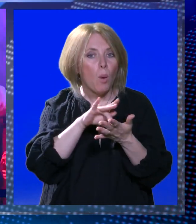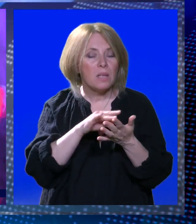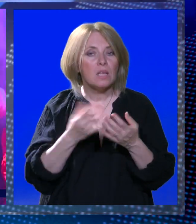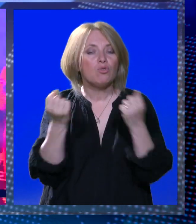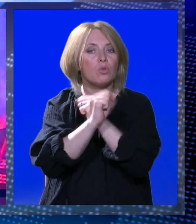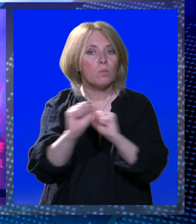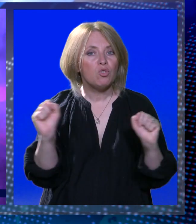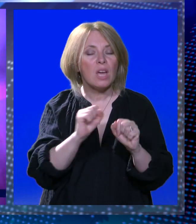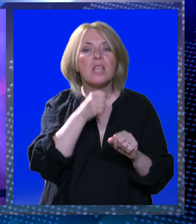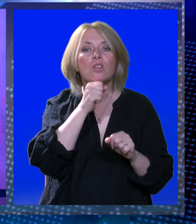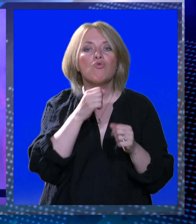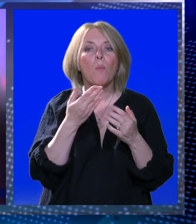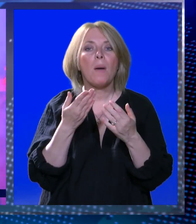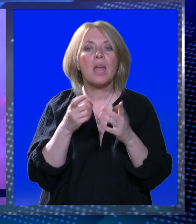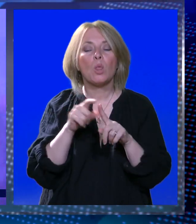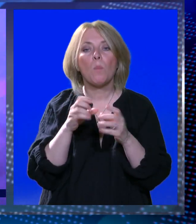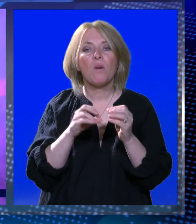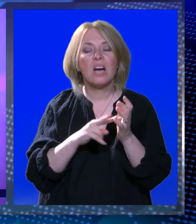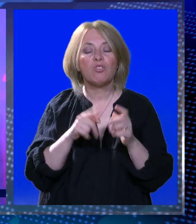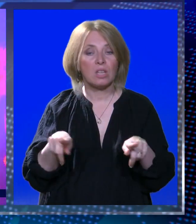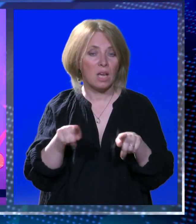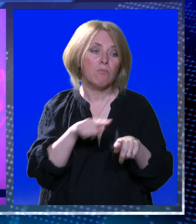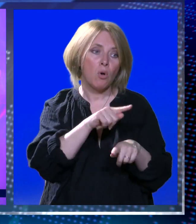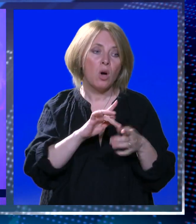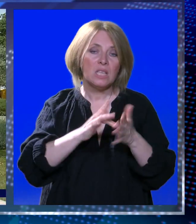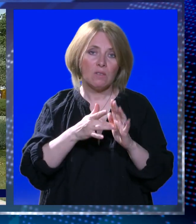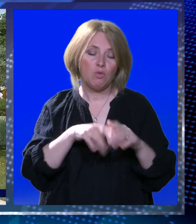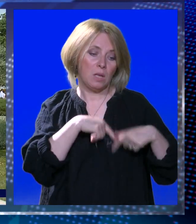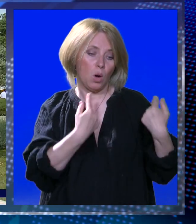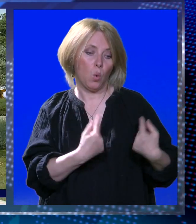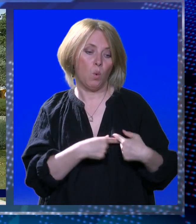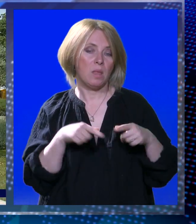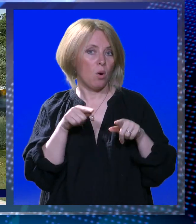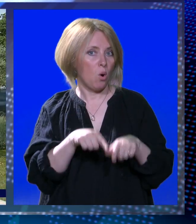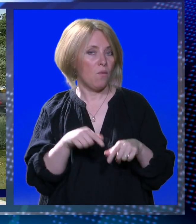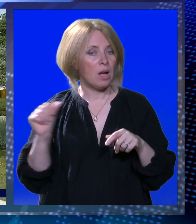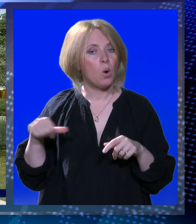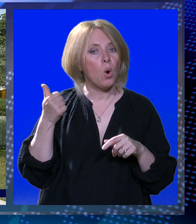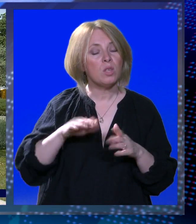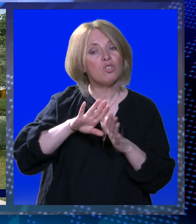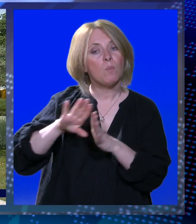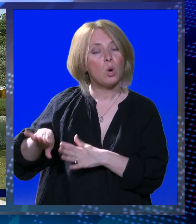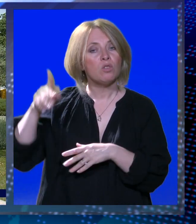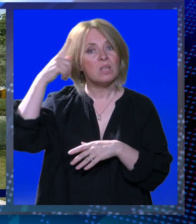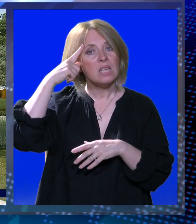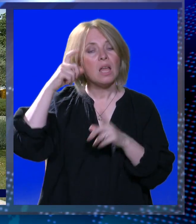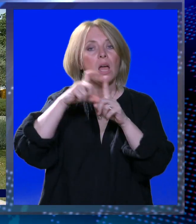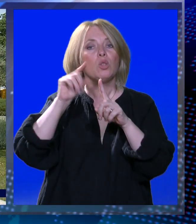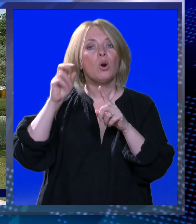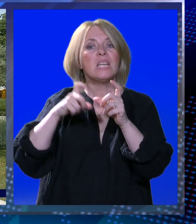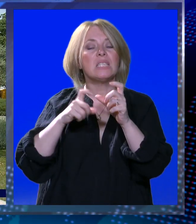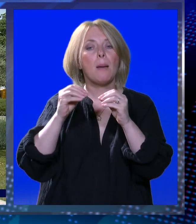Župe Dubrovačke. A svemu ćemo dodati jednu humanitarnu notu. Ove godine ćemo se posljedno sjetiti